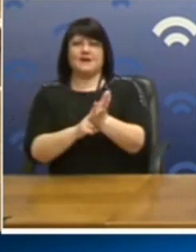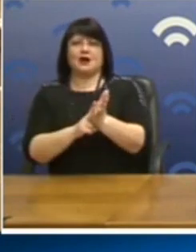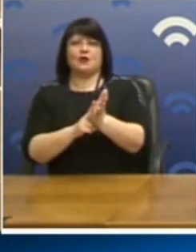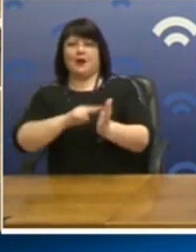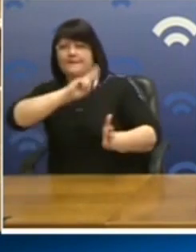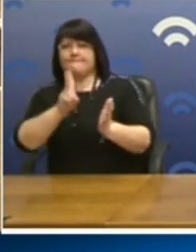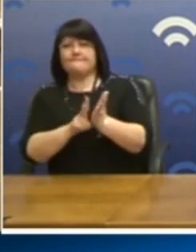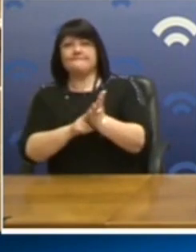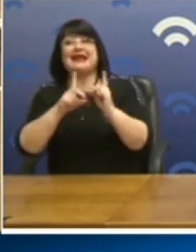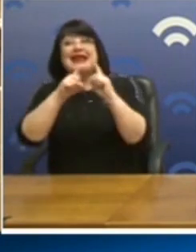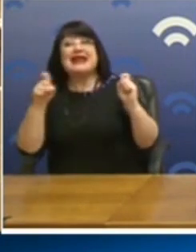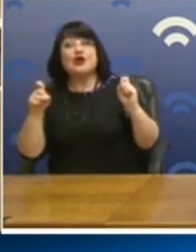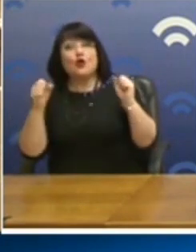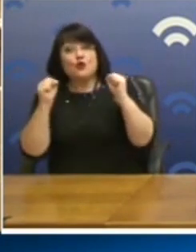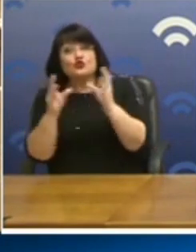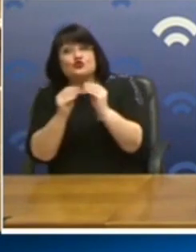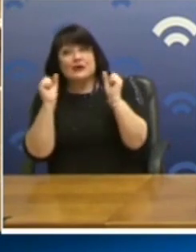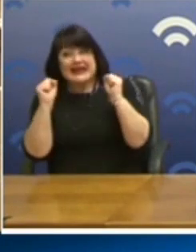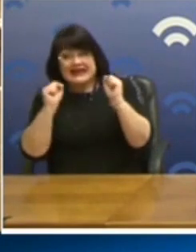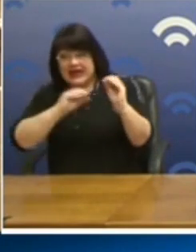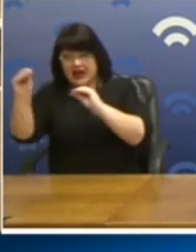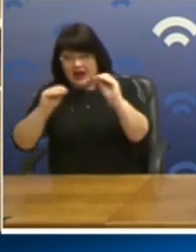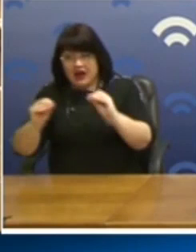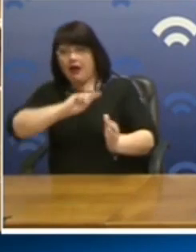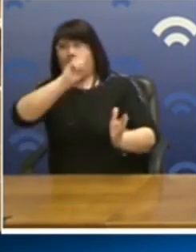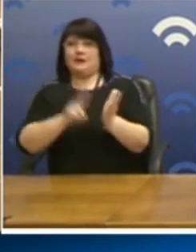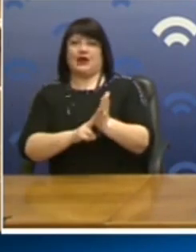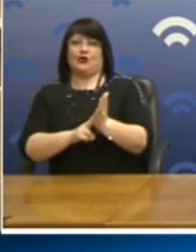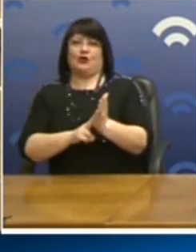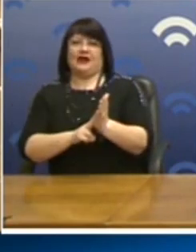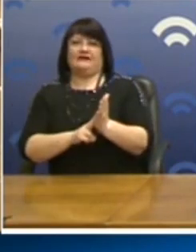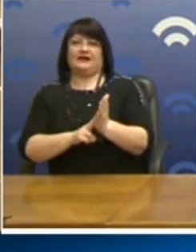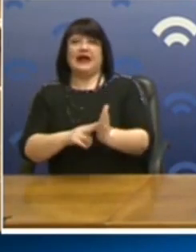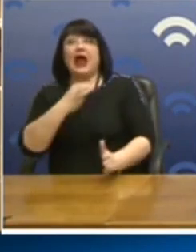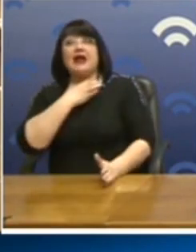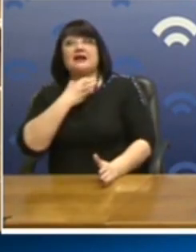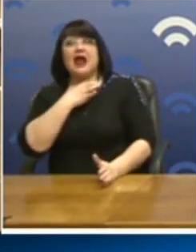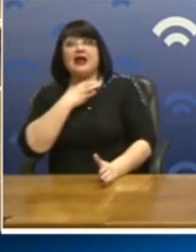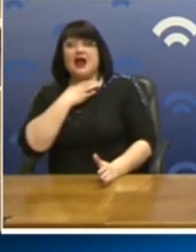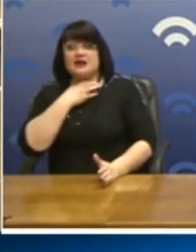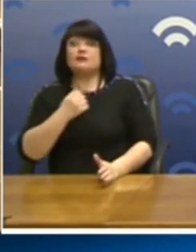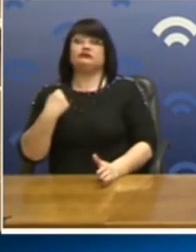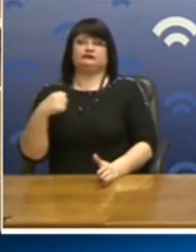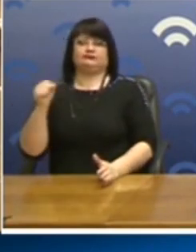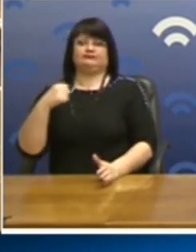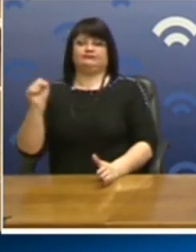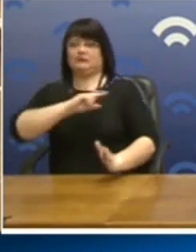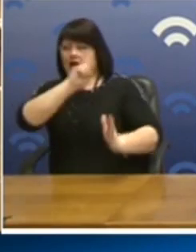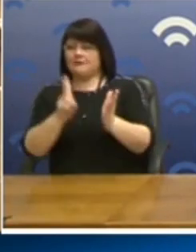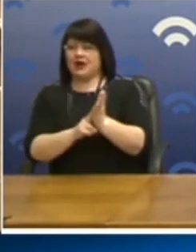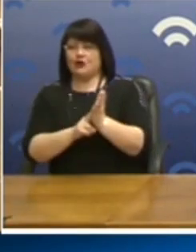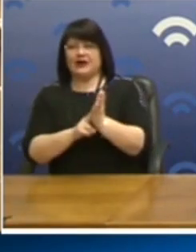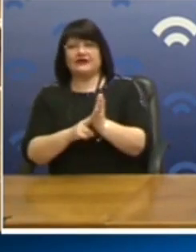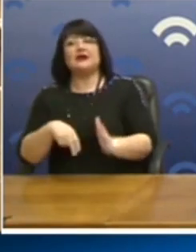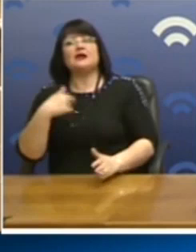εξαγωγές υγειονομικού υλικού σε άλλες χώρες που τα έχουν ανάγκη και καθένας βέβαια από όλους τους ακολουθεί